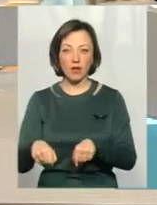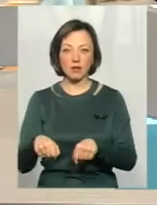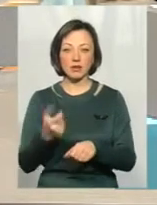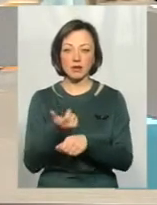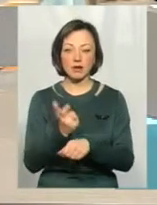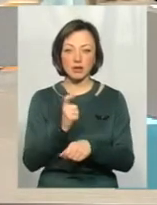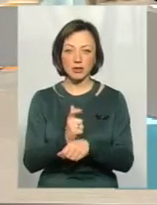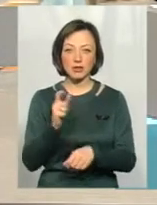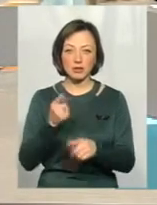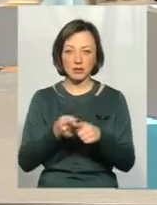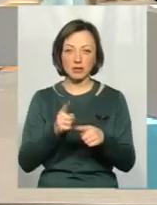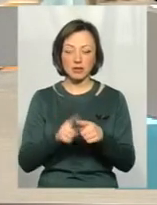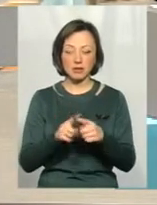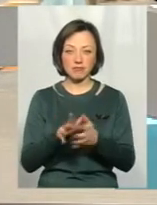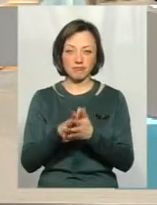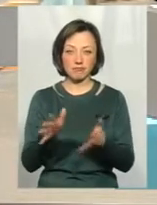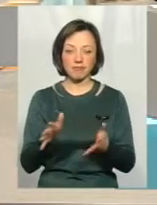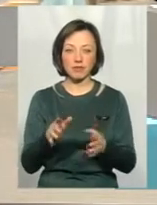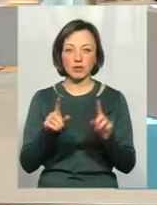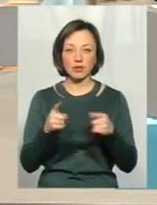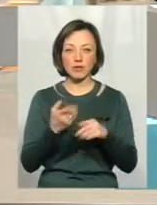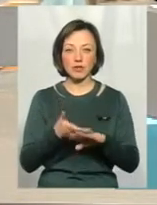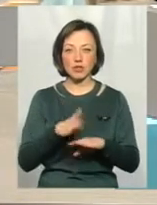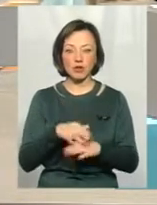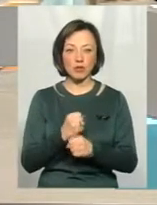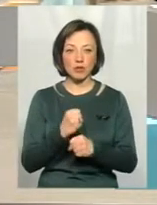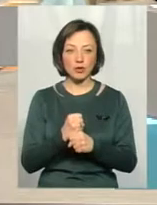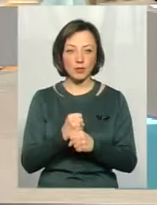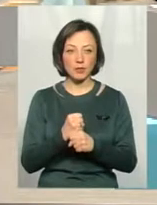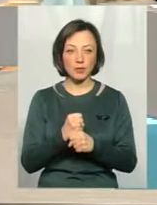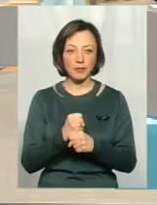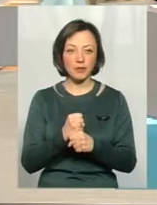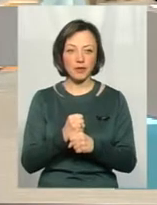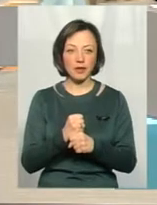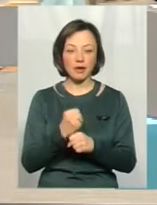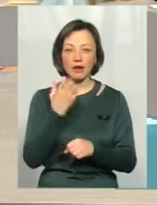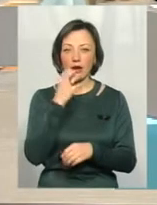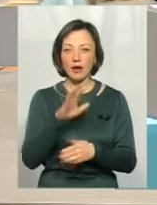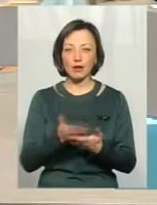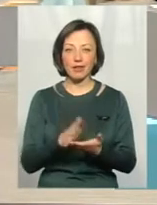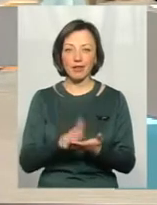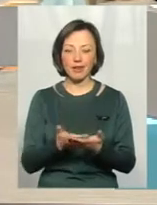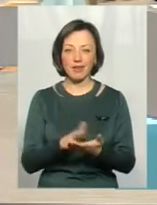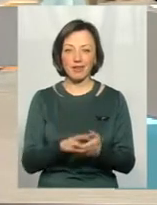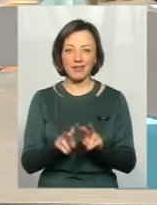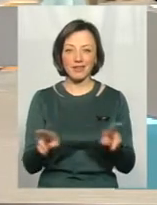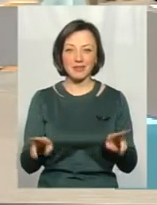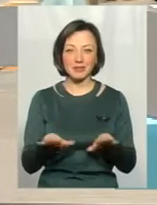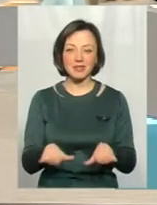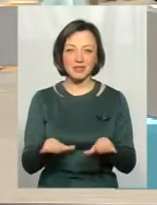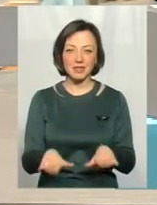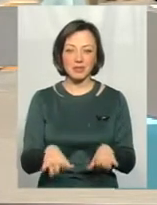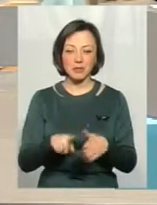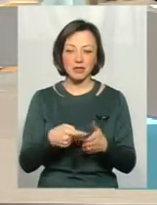Їй найбільше дістається. Це, до речі, дуже важка робота. Це така, знаєте, дійсно гаряча пательня. Саме місцева,